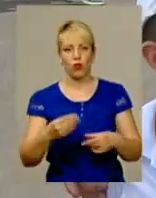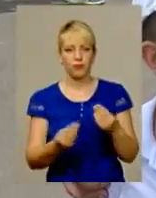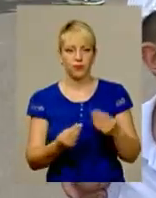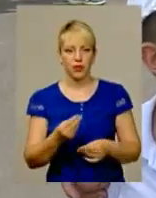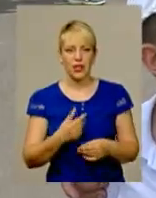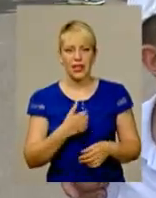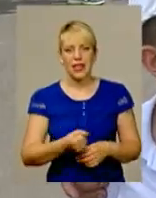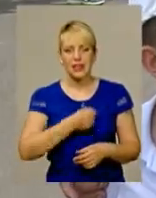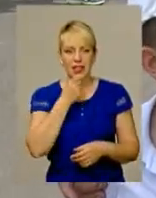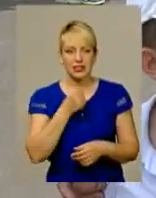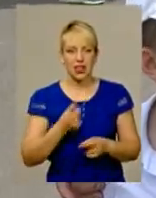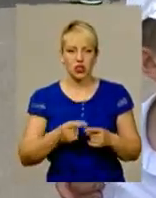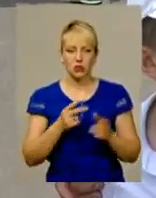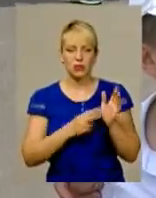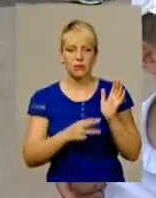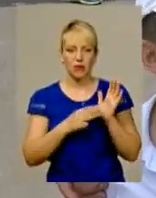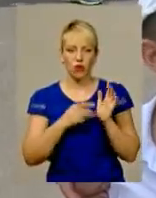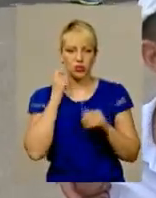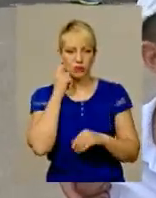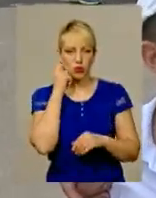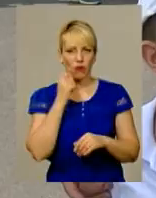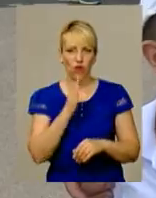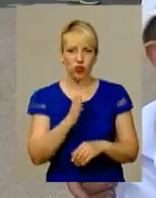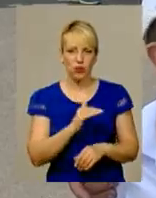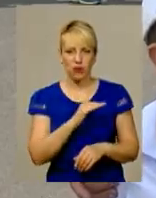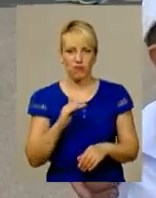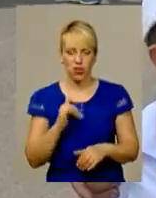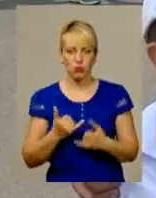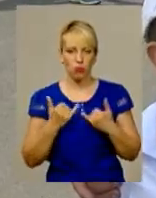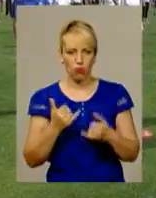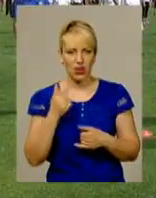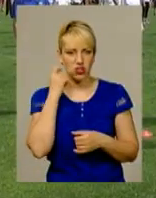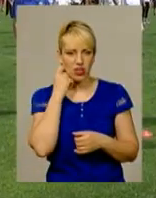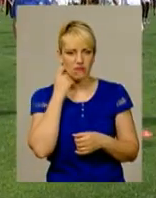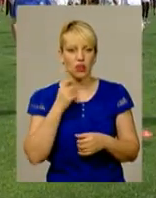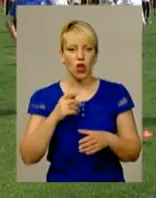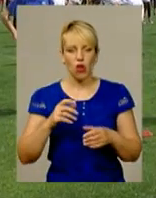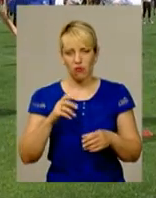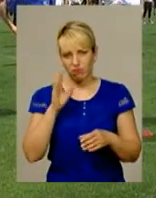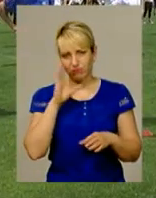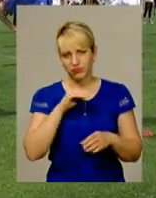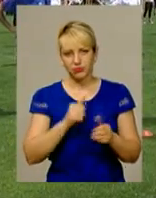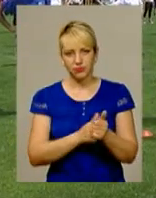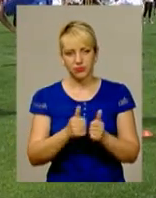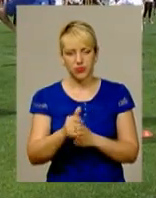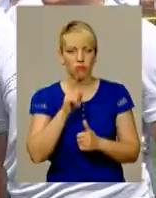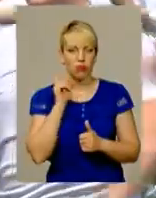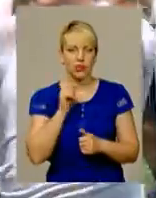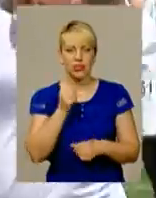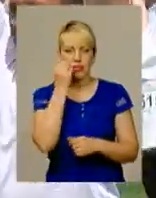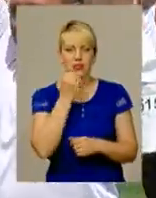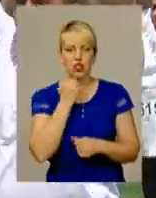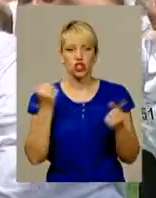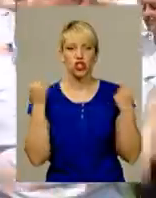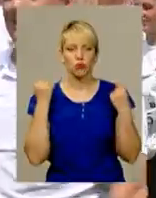Найстаршому з бігунів – 78 років. Володимир Федорович, попри поважний вік, готовий дати фору молодим. А все завдяки спортивній